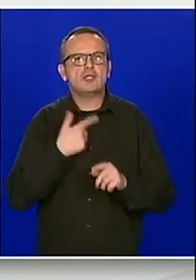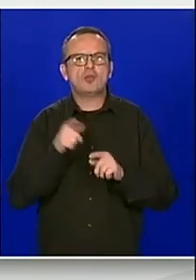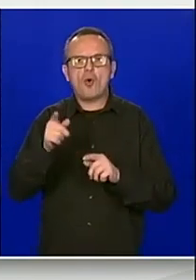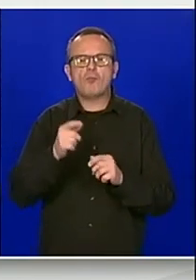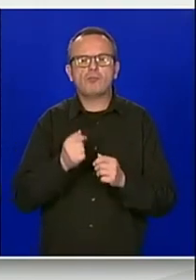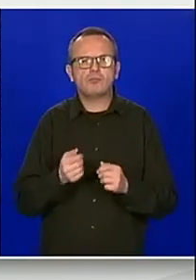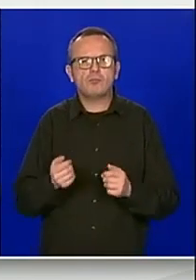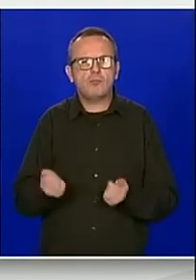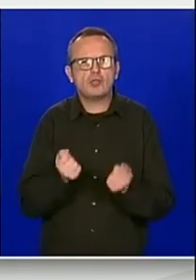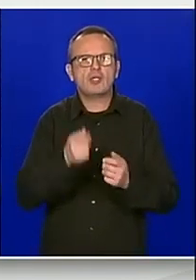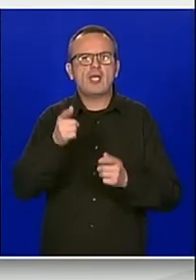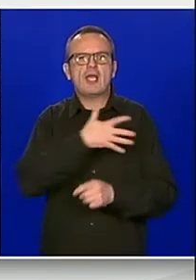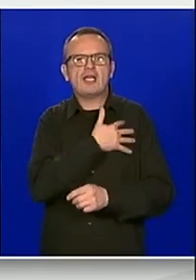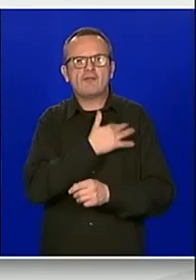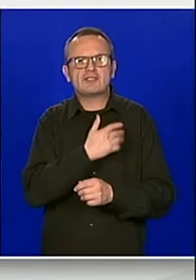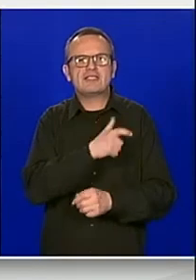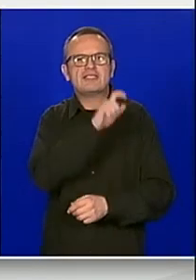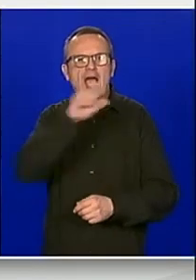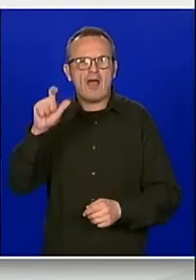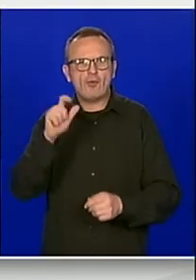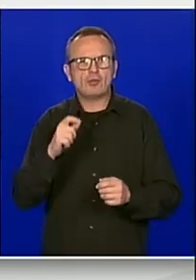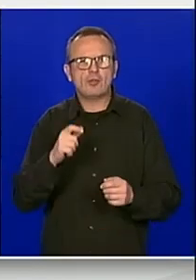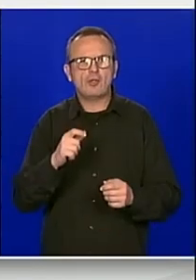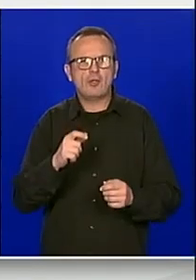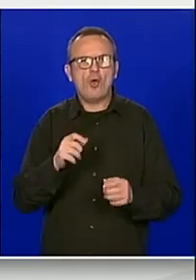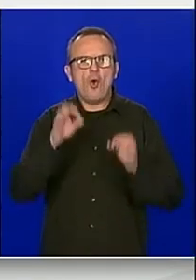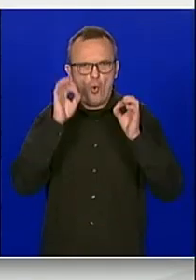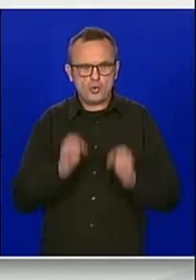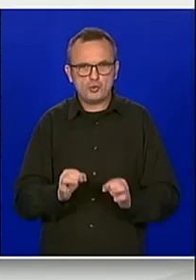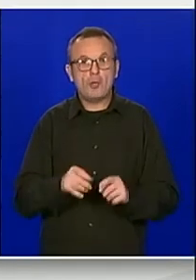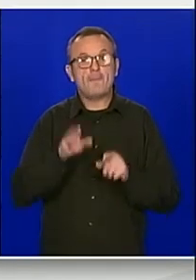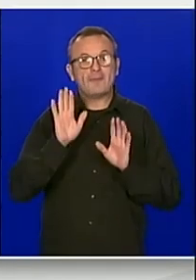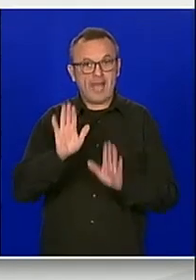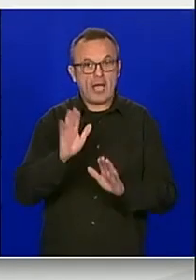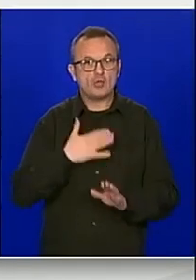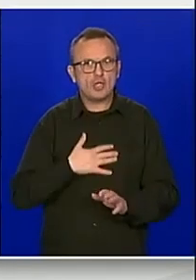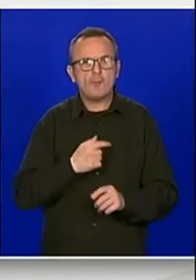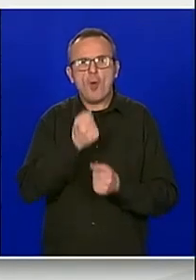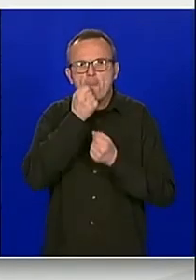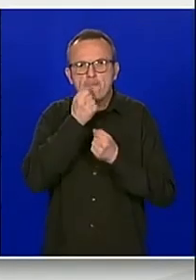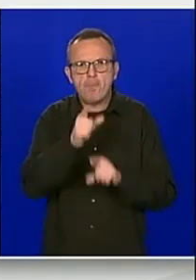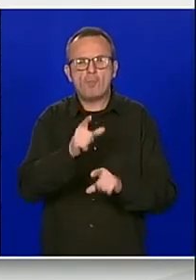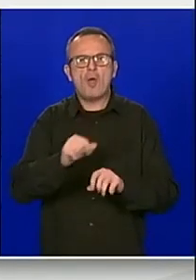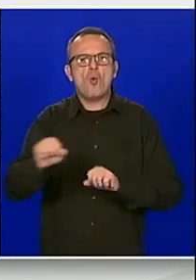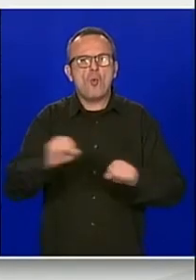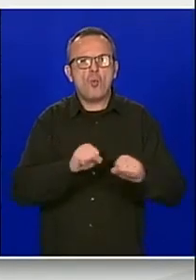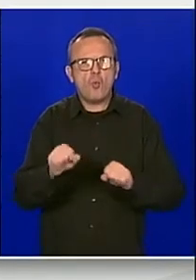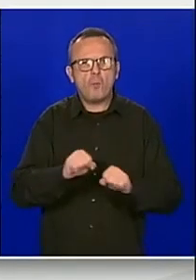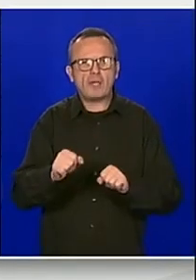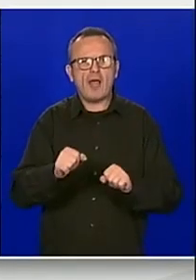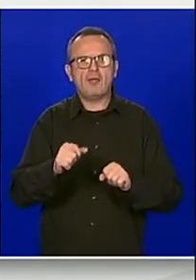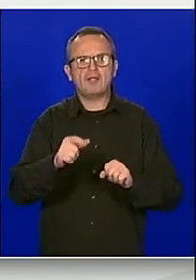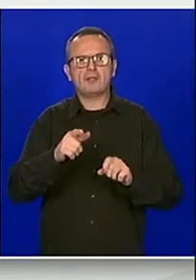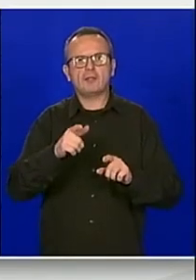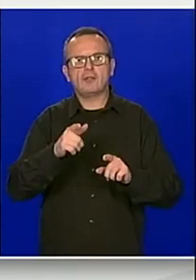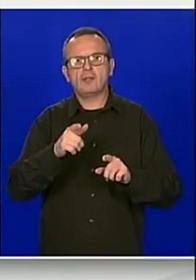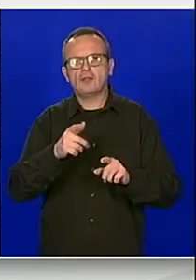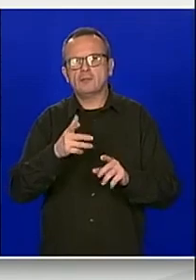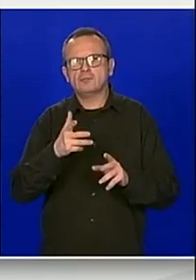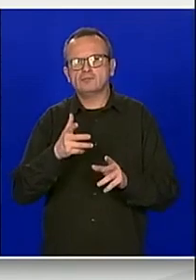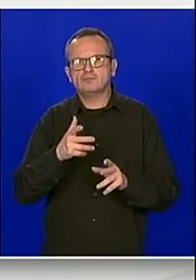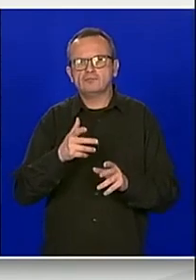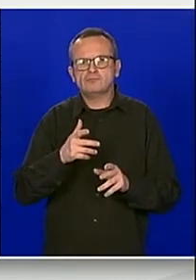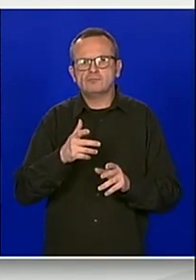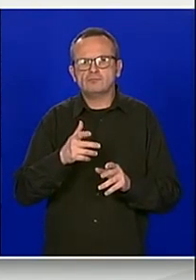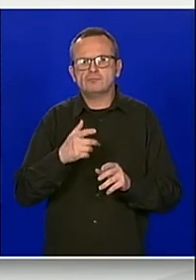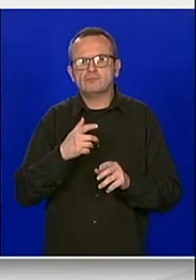Projektom se želi dopriniti povećanju učinkovitosti kroz modernizaciju upravljanja ljudskim potencijalima s ciljem kvalitetnijeg pružanja